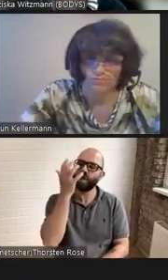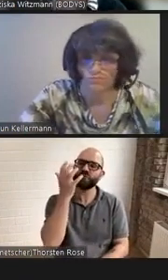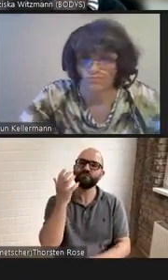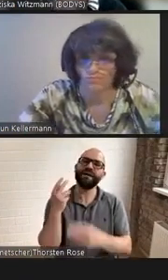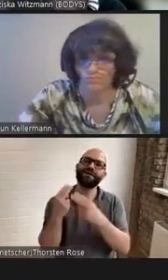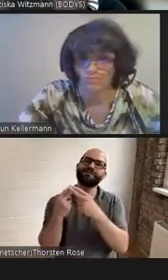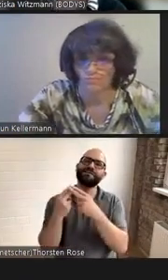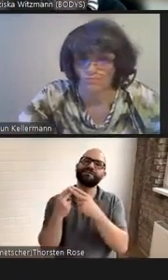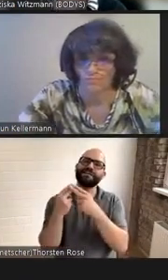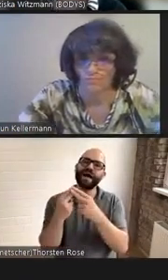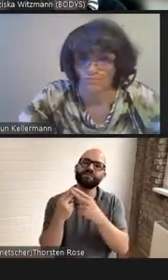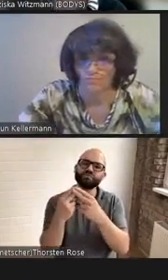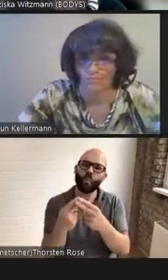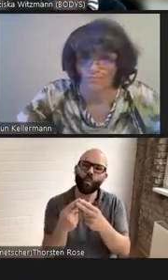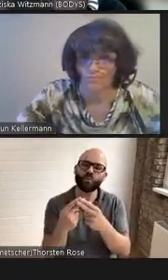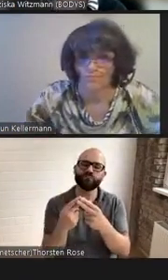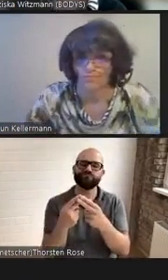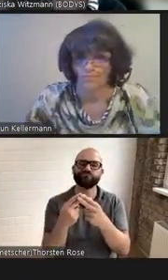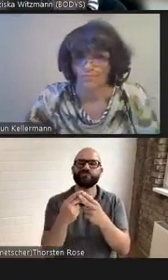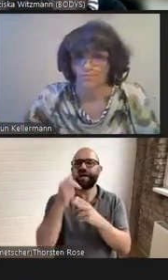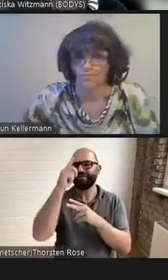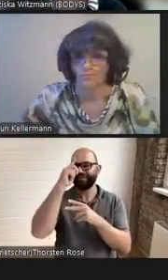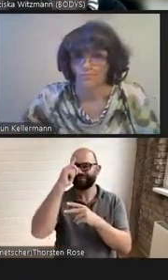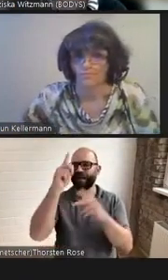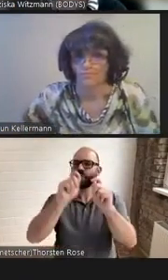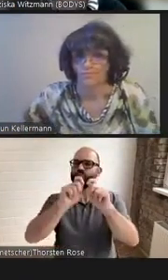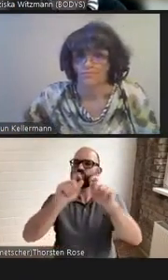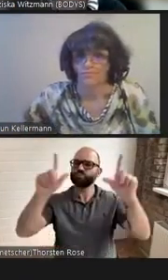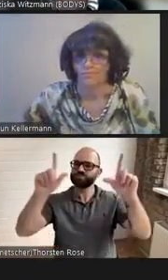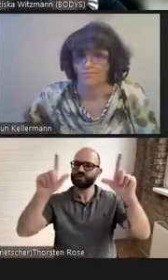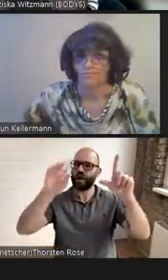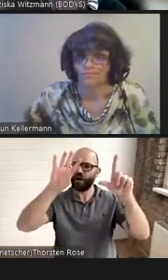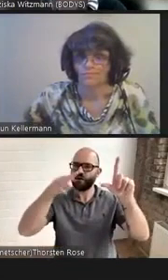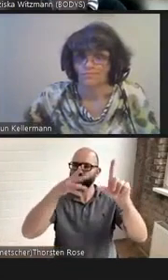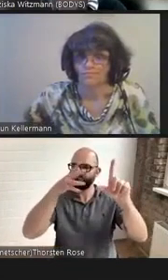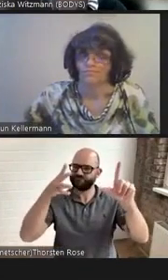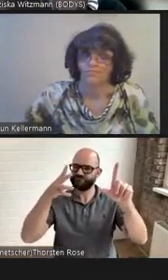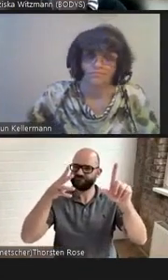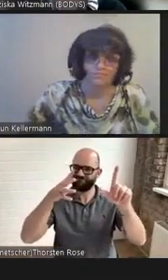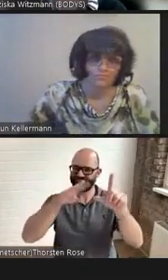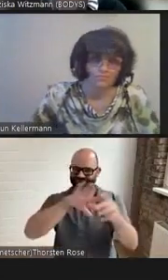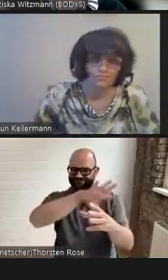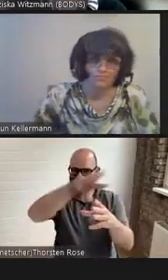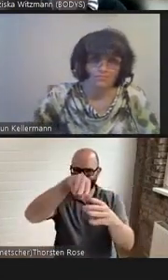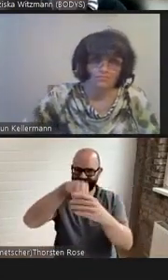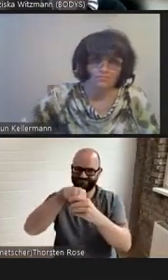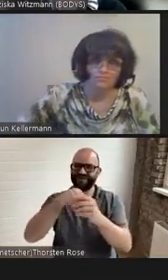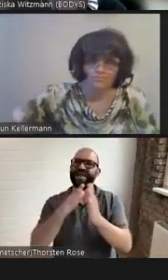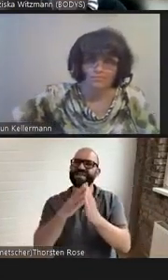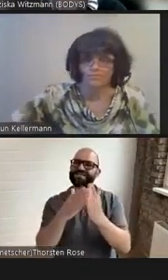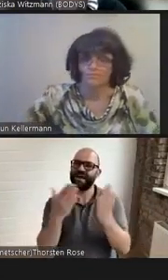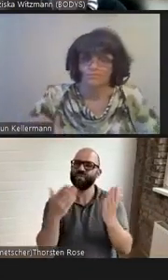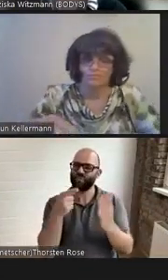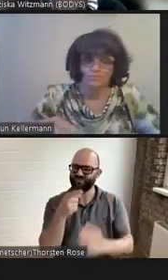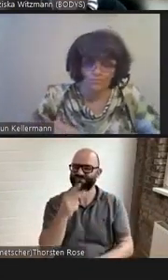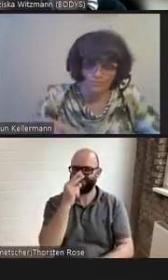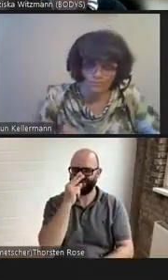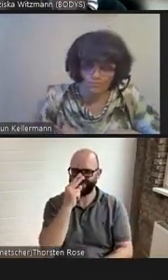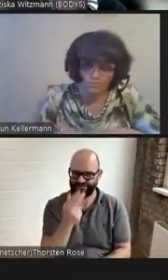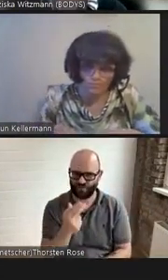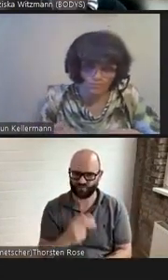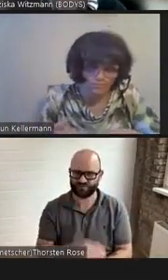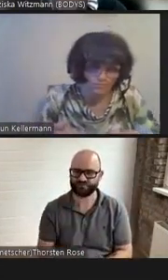Denkmuster in der Literatur eine Rolle spielen. Es geht also um die